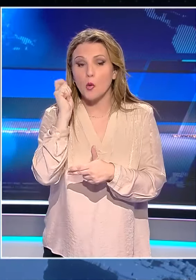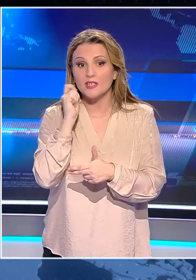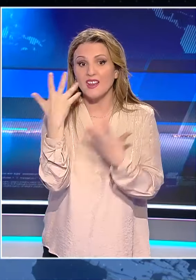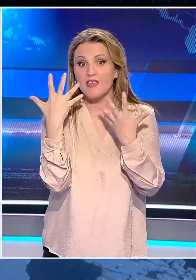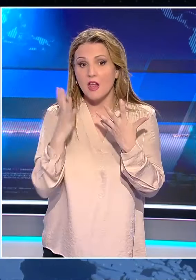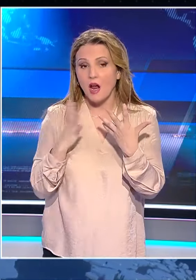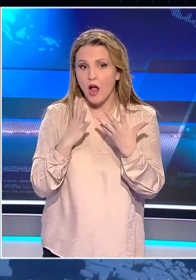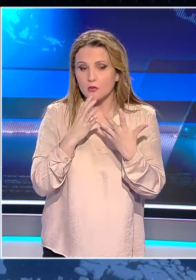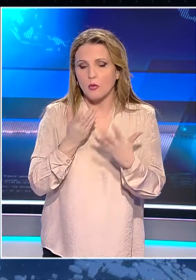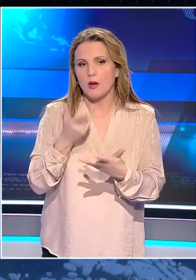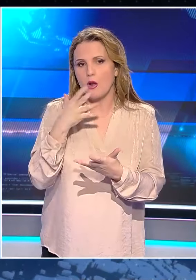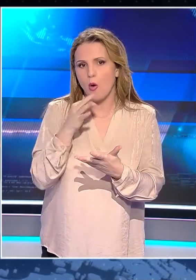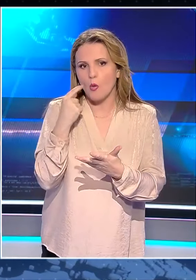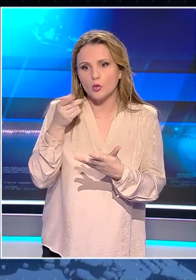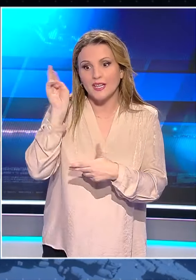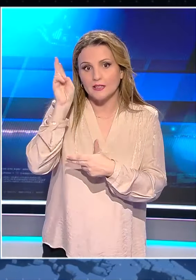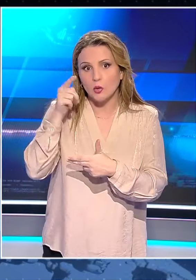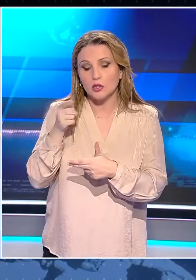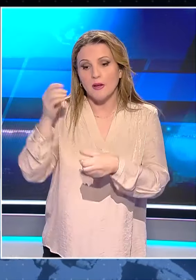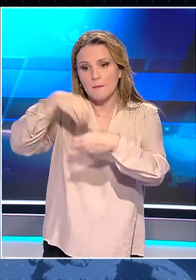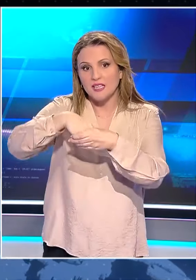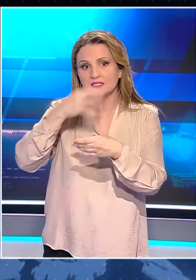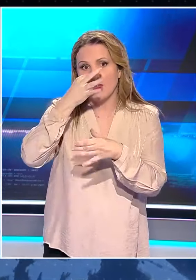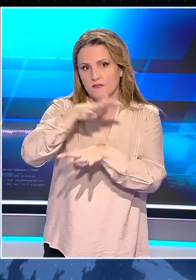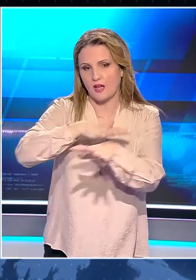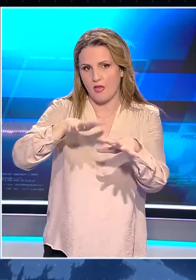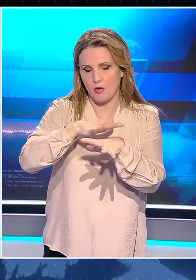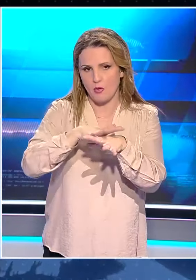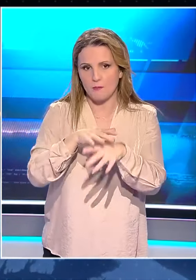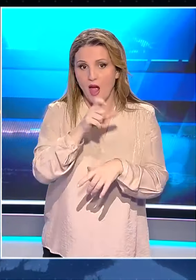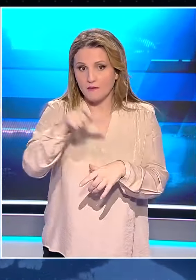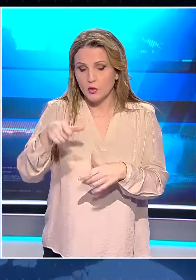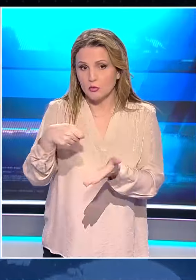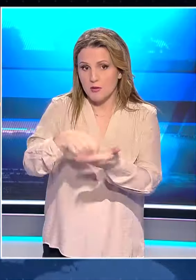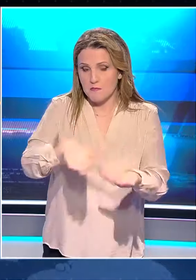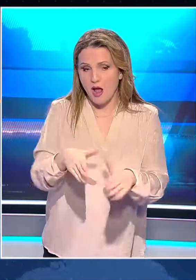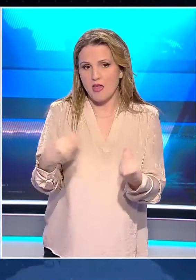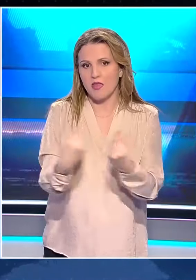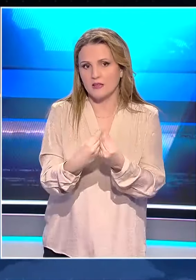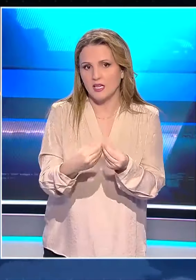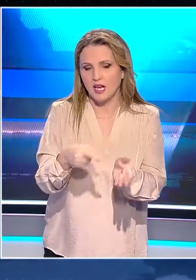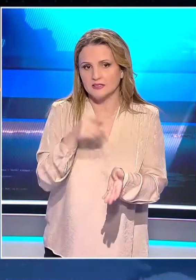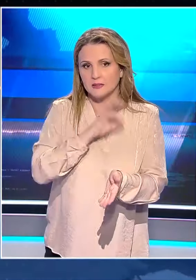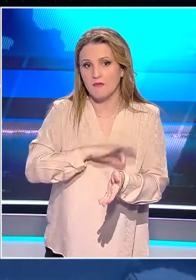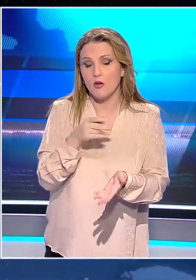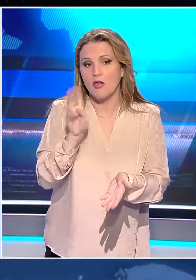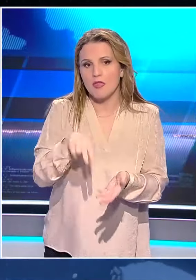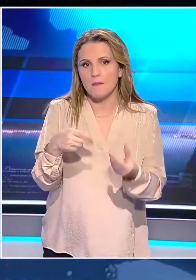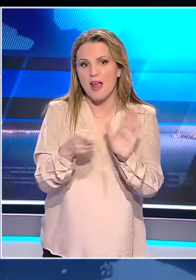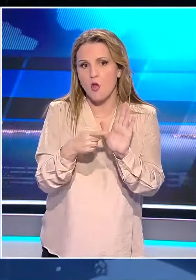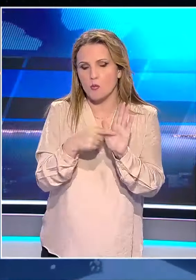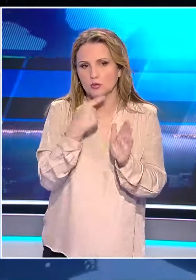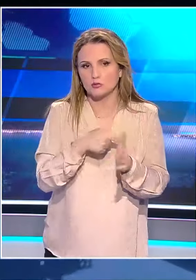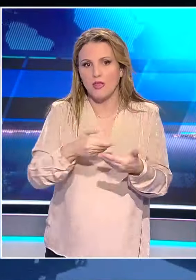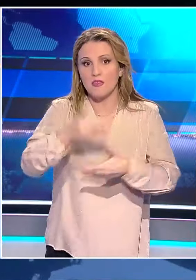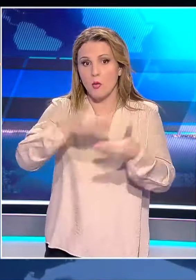ελληνική νομοθεσία καθώς οι μάρτυρες δημοσίου συμφέροντος δεν μπορεί να έχουν ίδιον όφελος. Το δημοσίευμα του Πρωτοθέματος